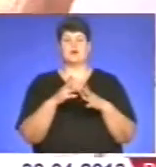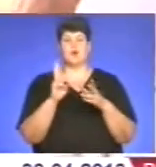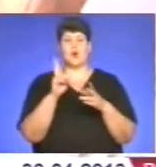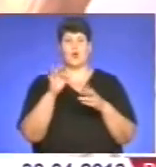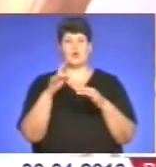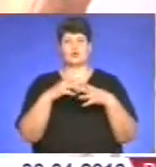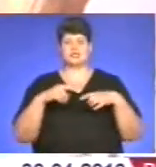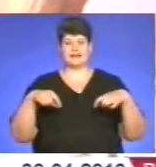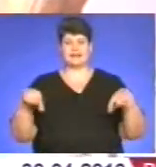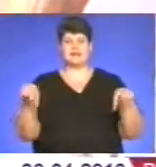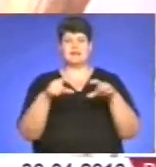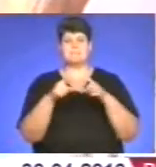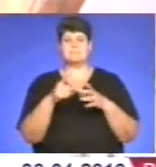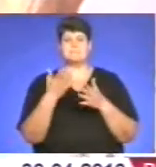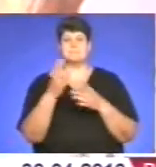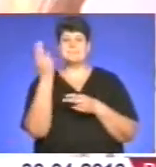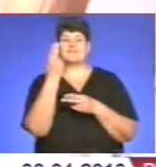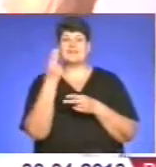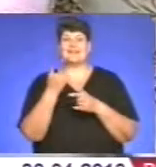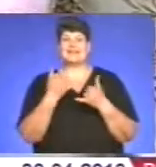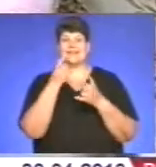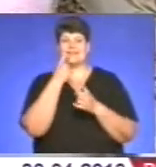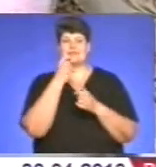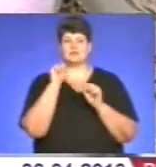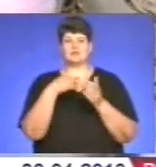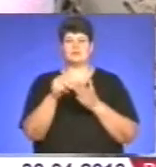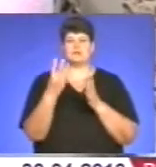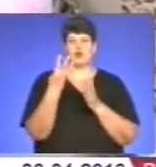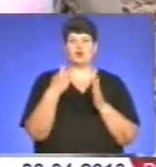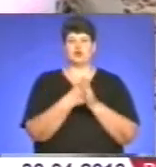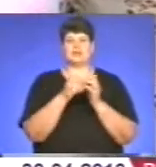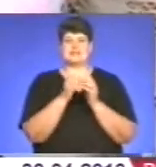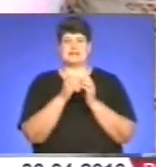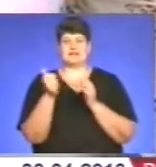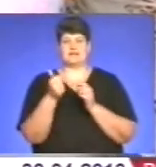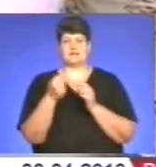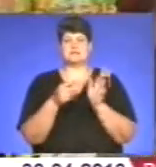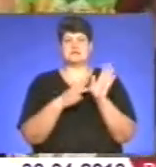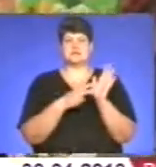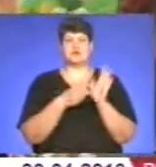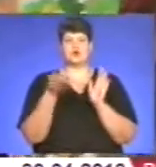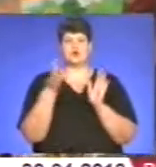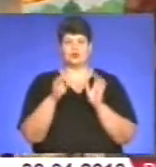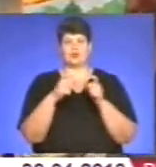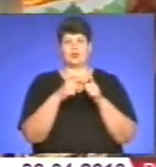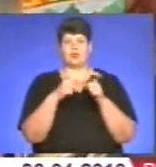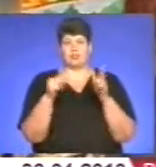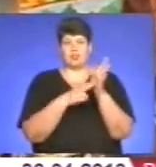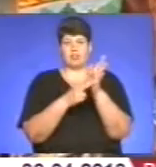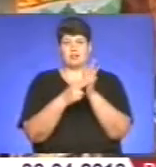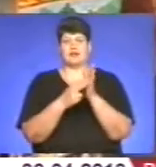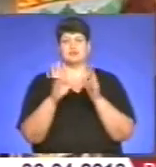атрибутикою. Барбники для яєць можна придбати за ціною від 3 до 10 гривень. За 7 штук наклеєк віддасте гривню.